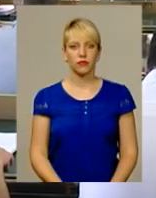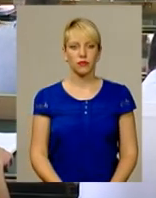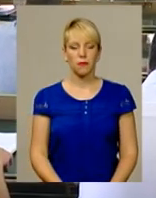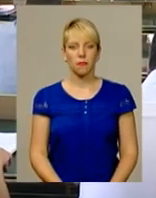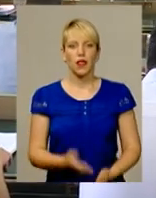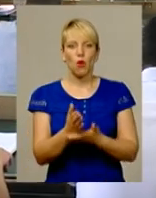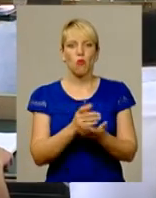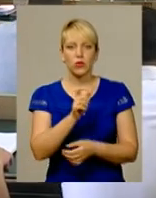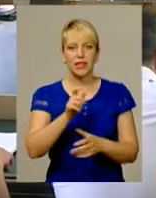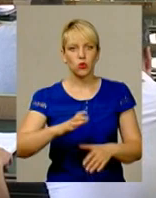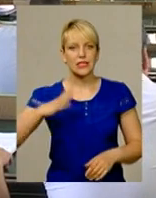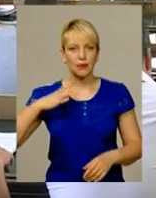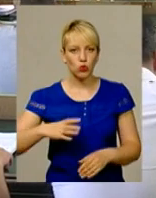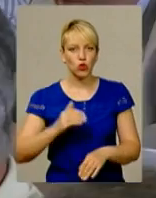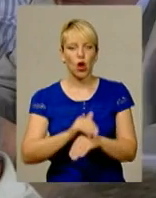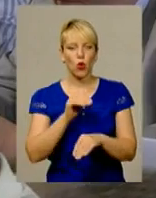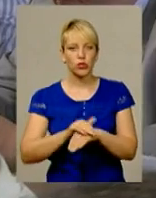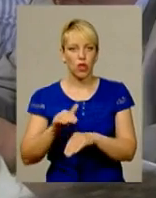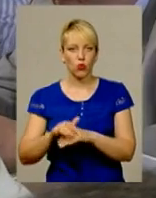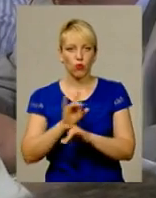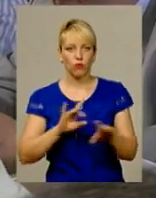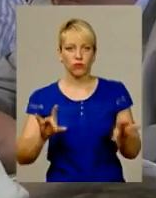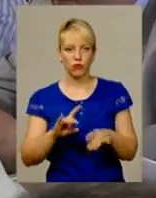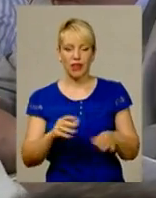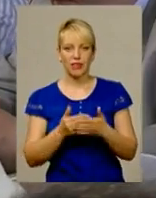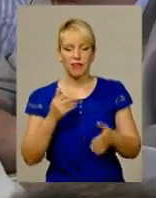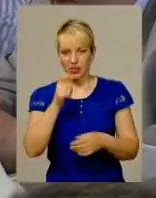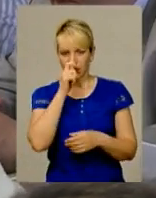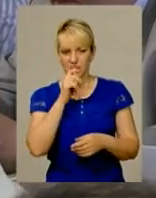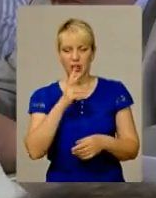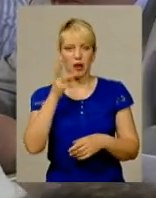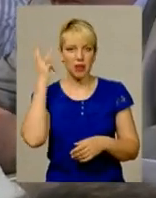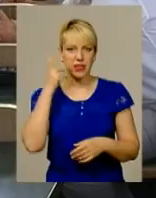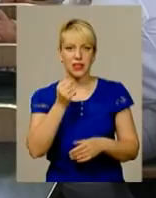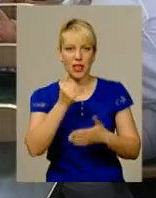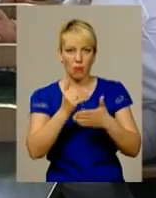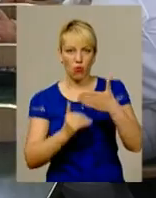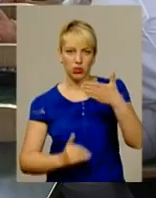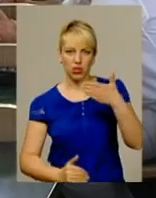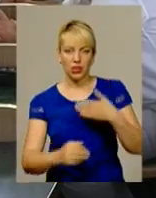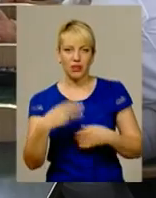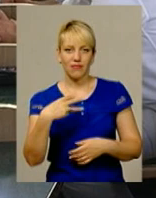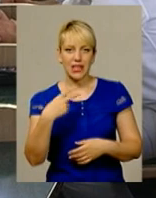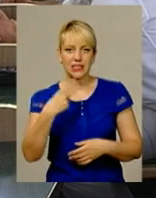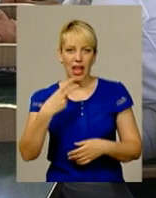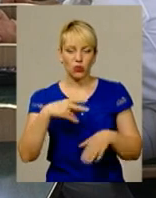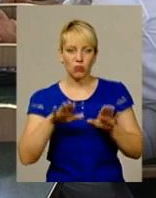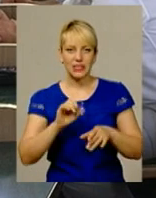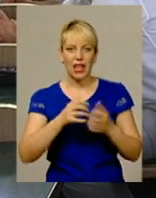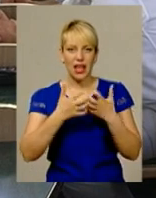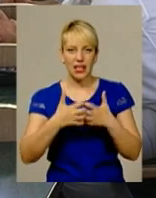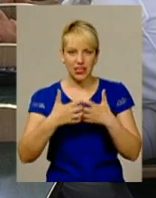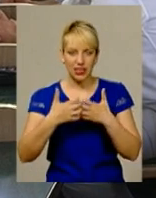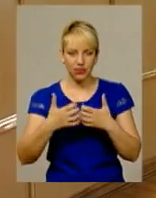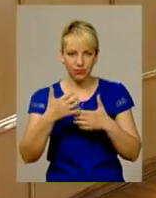Посадовці змушені констатувати, від квітня Хмельниччина на непочесному 20-му щаблі України за рівнем середньої зарплати.